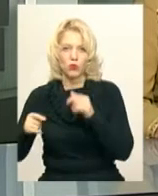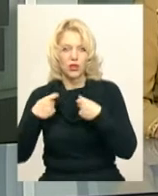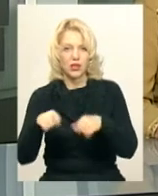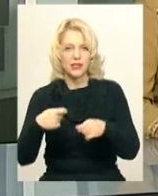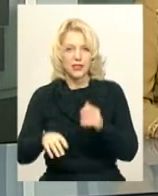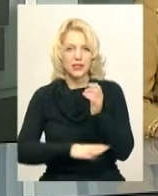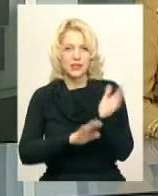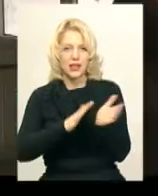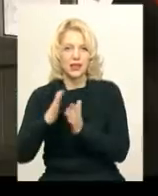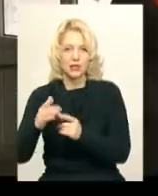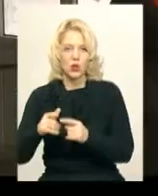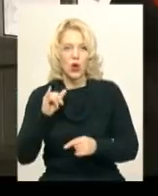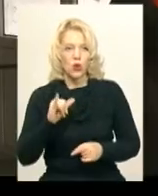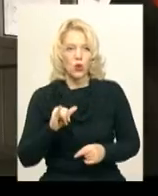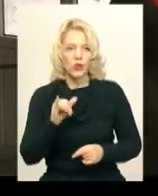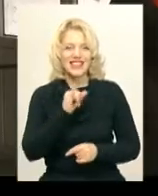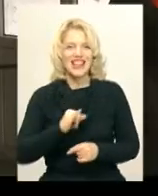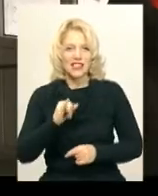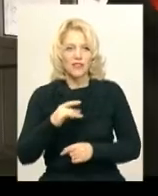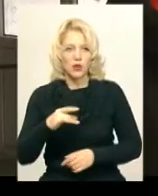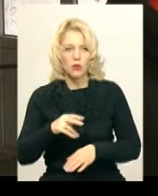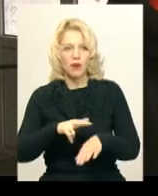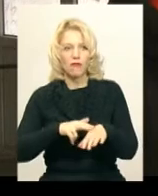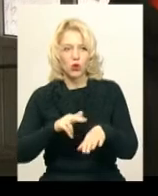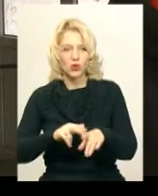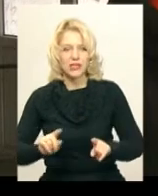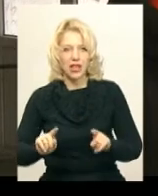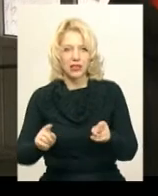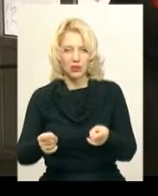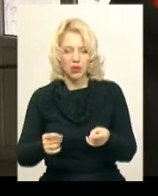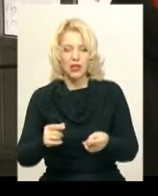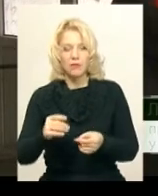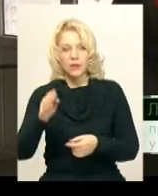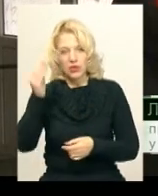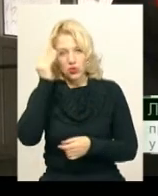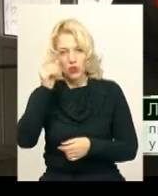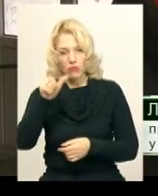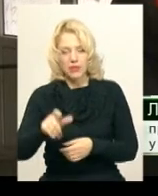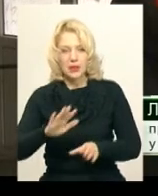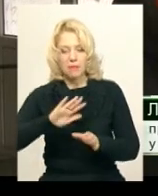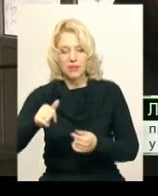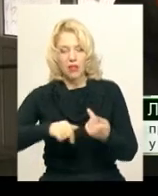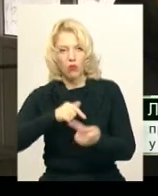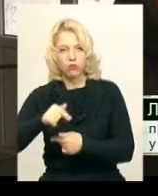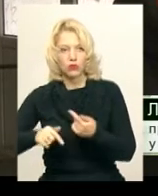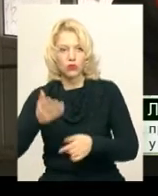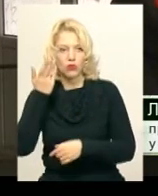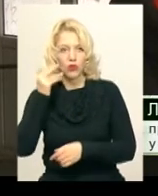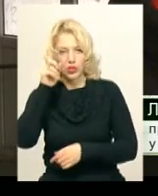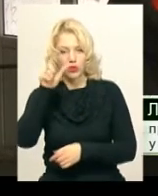Правоохоронці затримали зловмисника після чергової оборудки, коли той